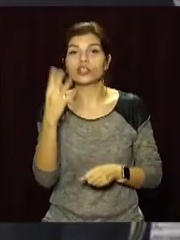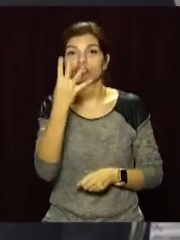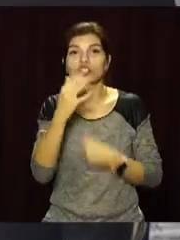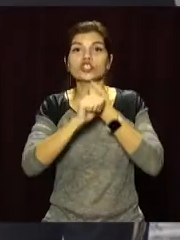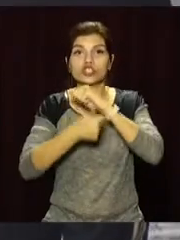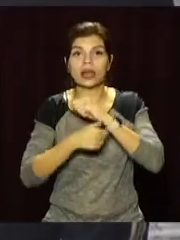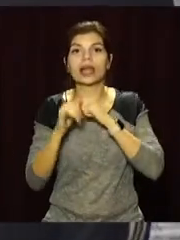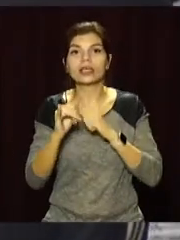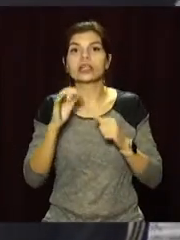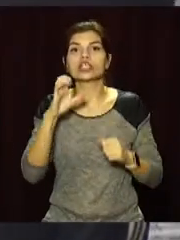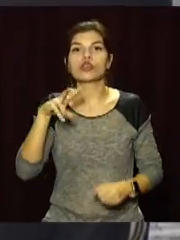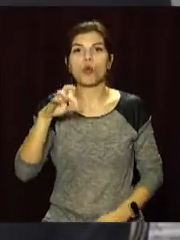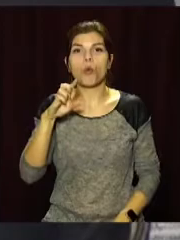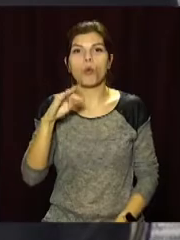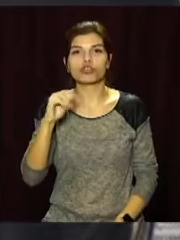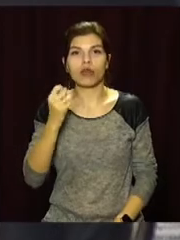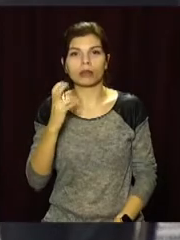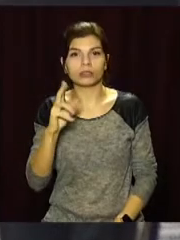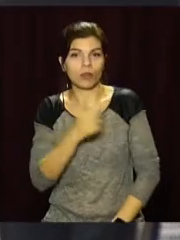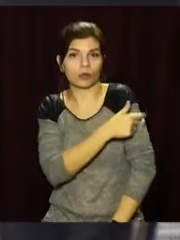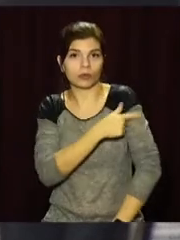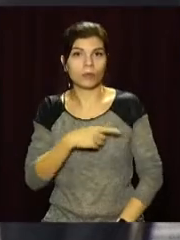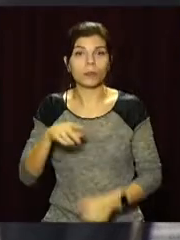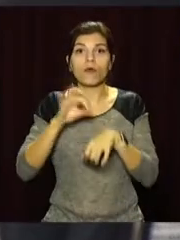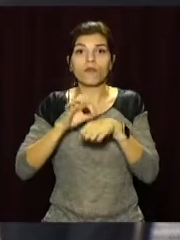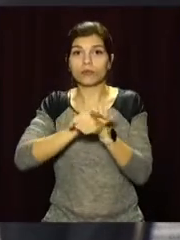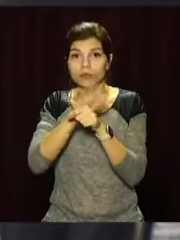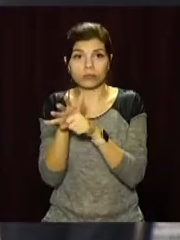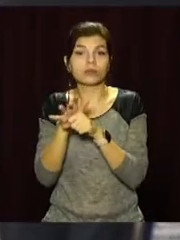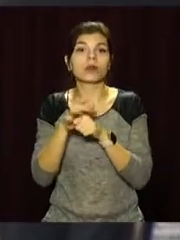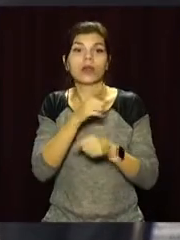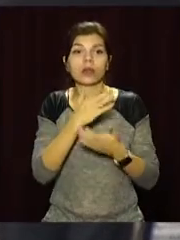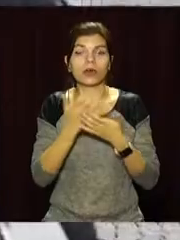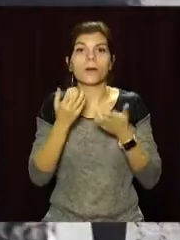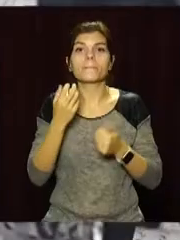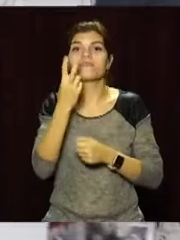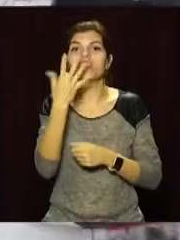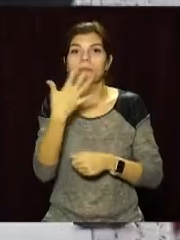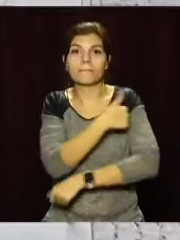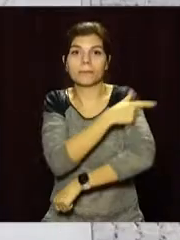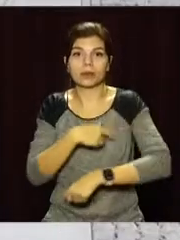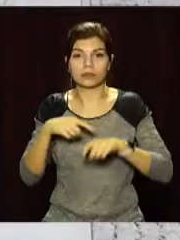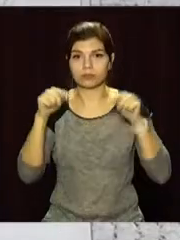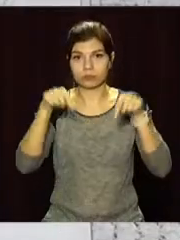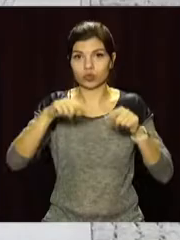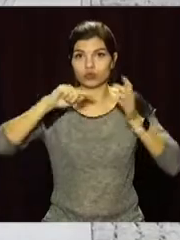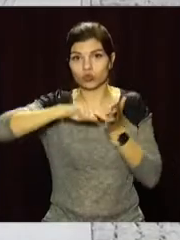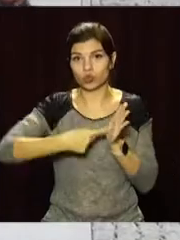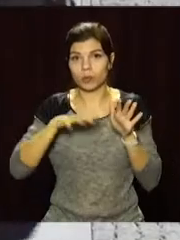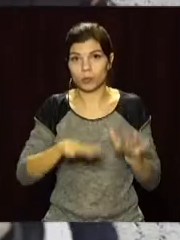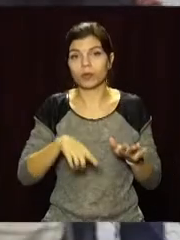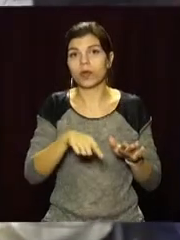16-ту і Слобожанську лікарні. В регіоні ковідних хворих приймають 25 медзакладів, там для них майже 4